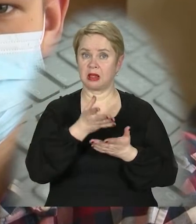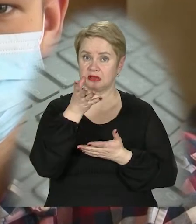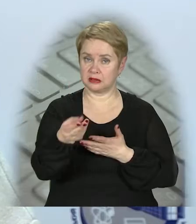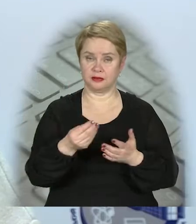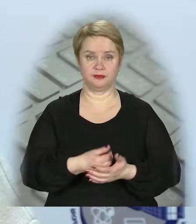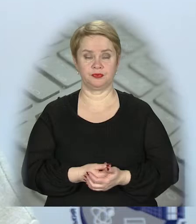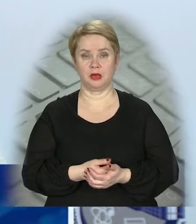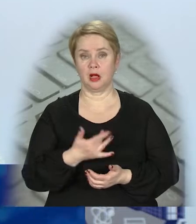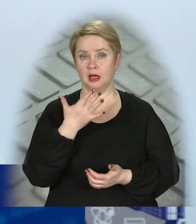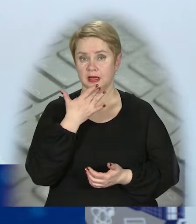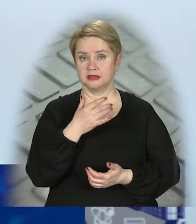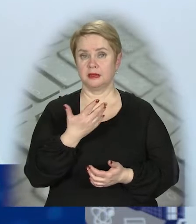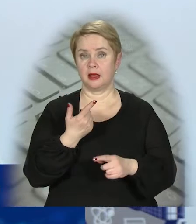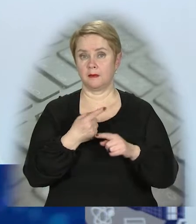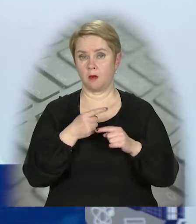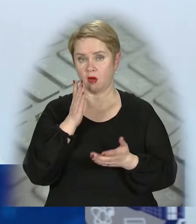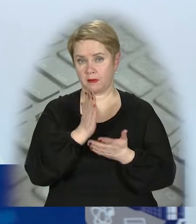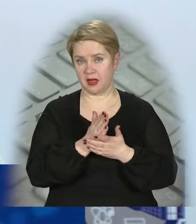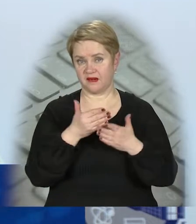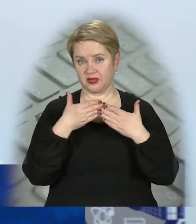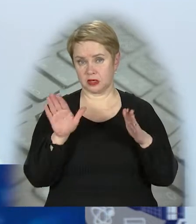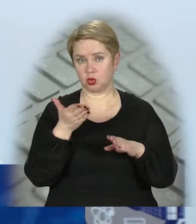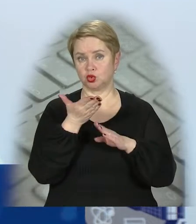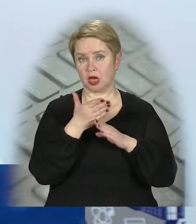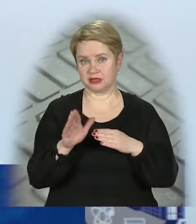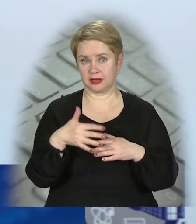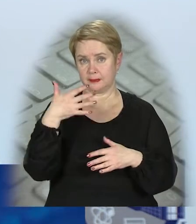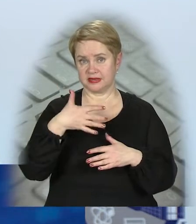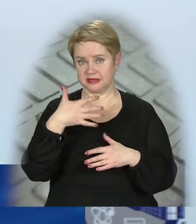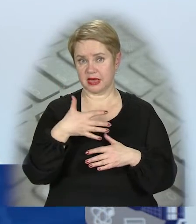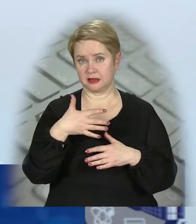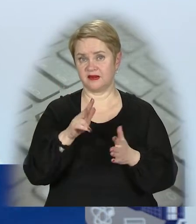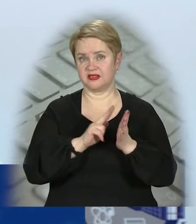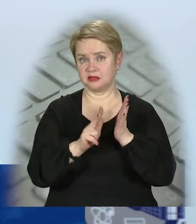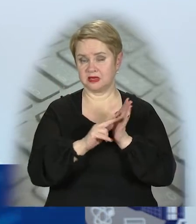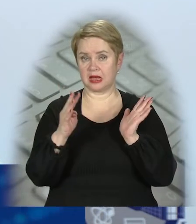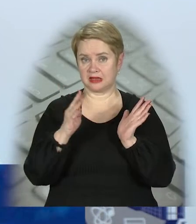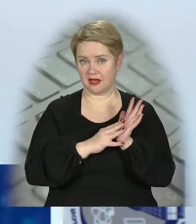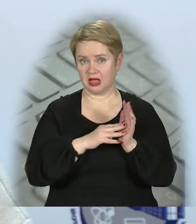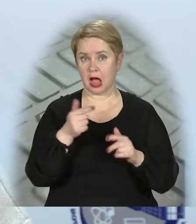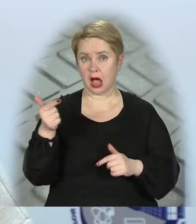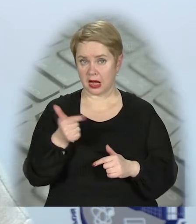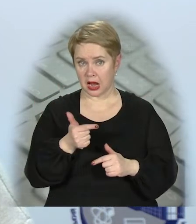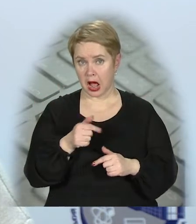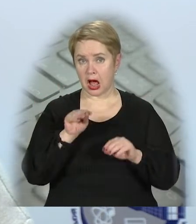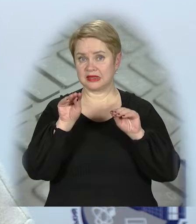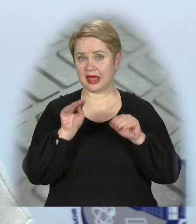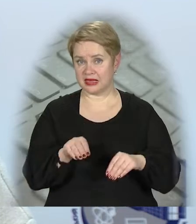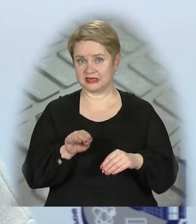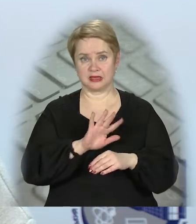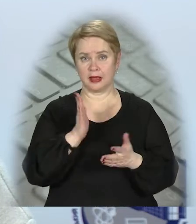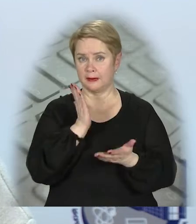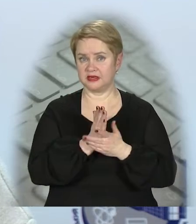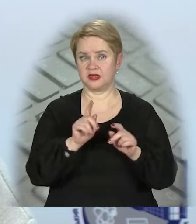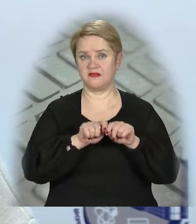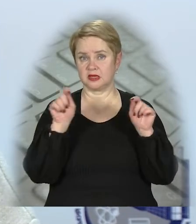платити. Іноземні мови, які містять відкриту частину – 50 від 89 гривень, а тести, які не